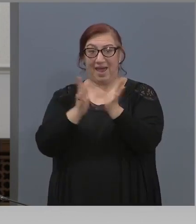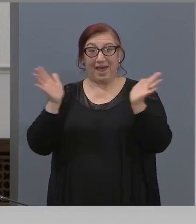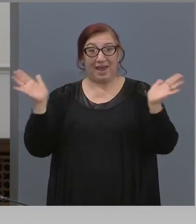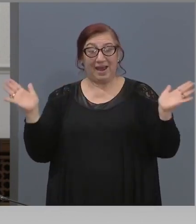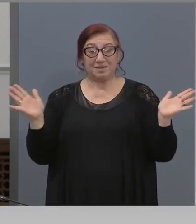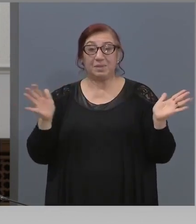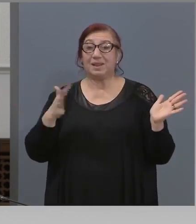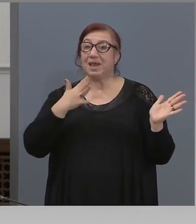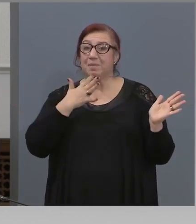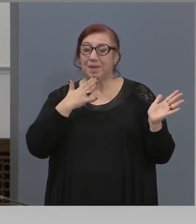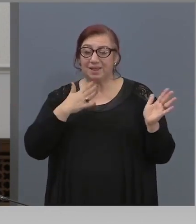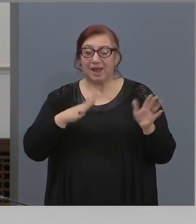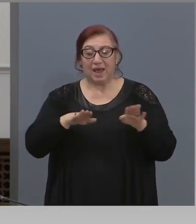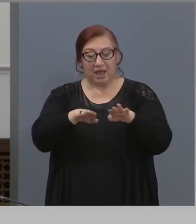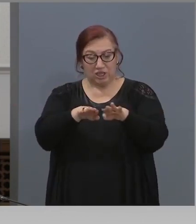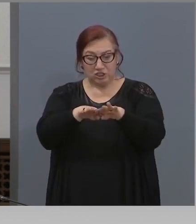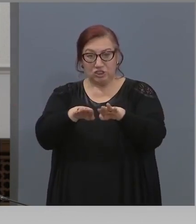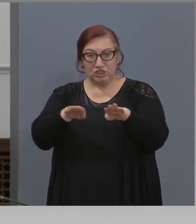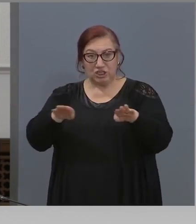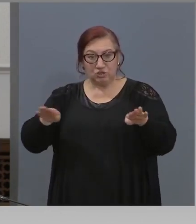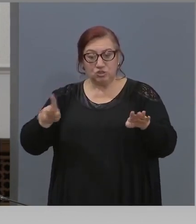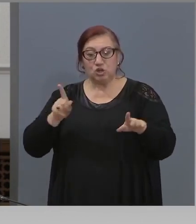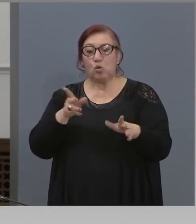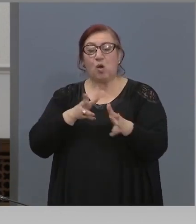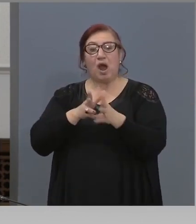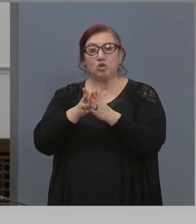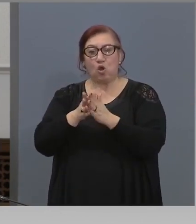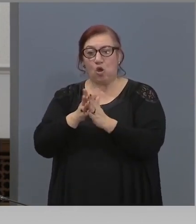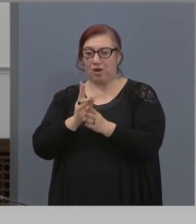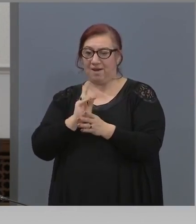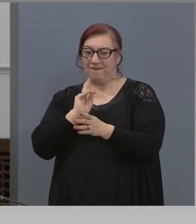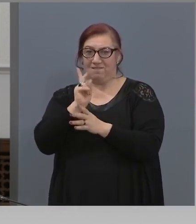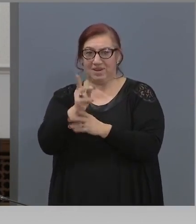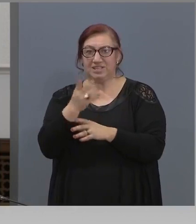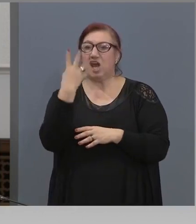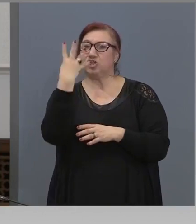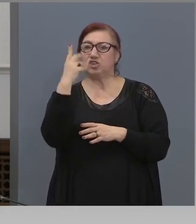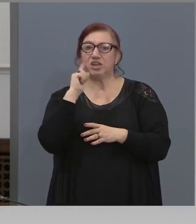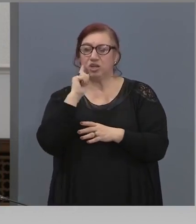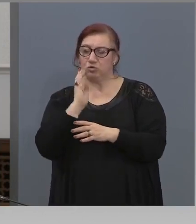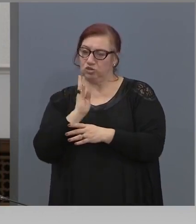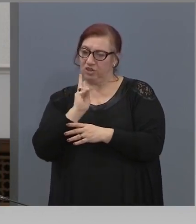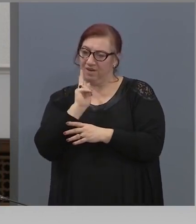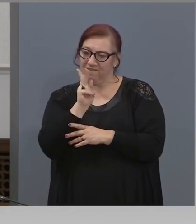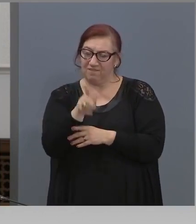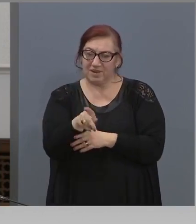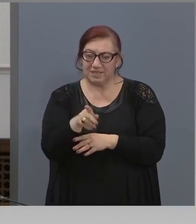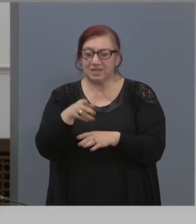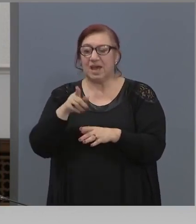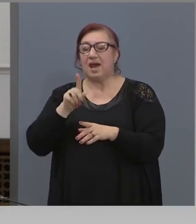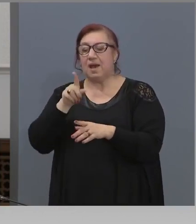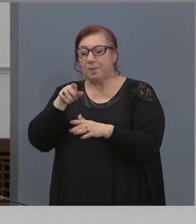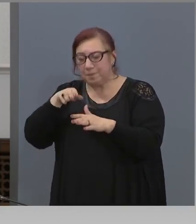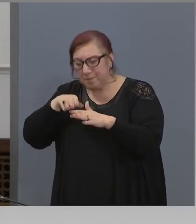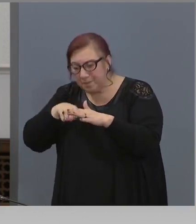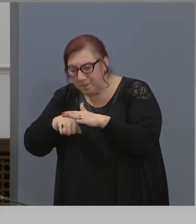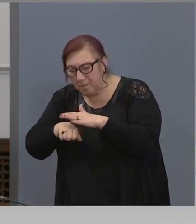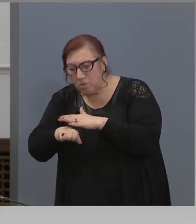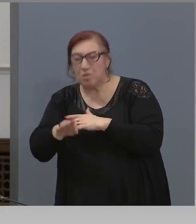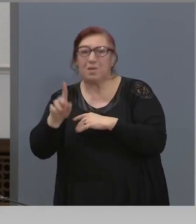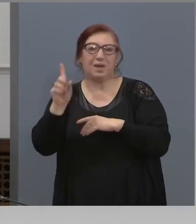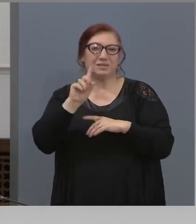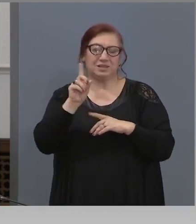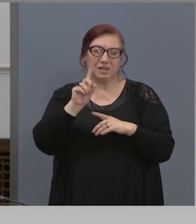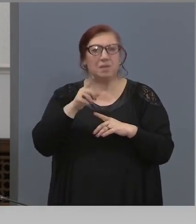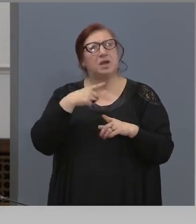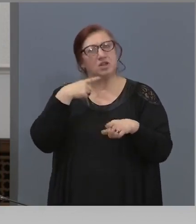влизат, така, ще държат четирима души и те да минават под нея, да не се налагат да минават под масата. Това сме го говорили с